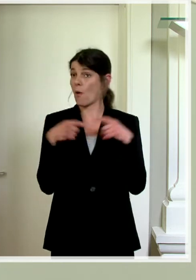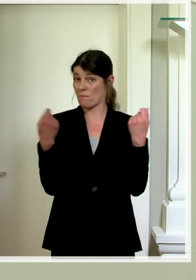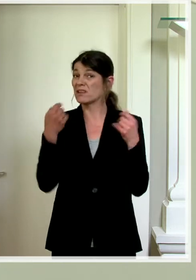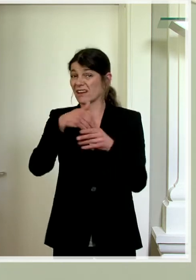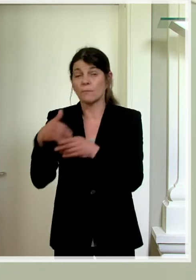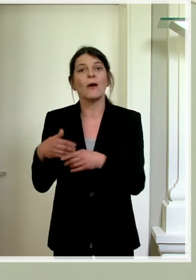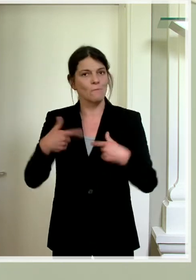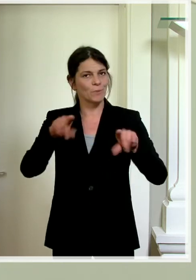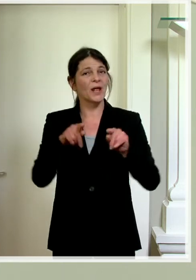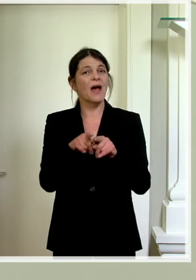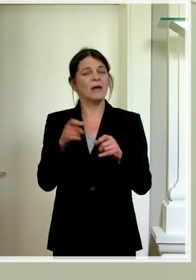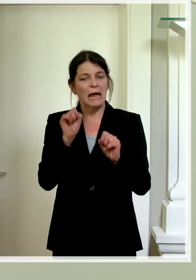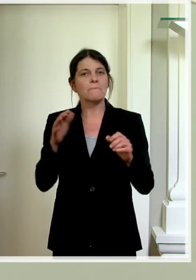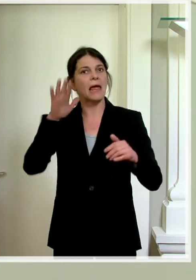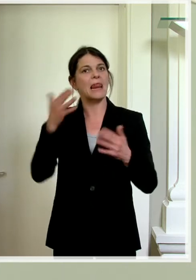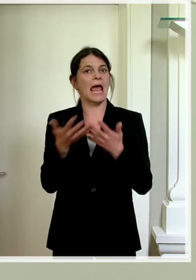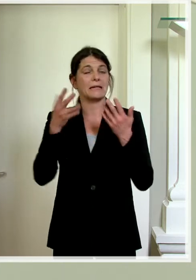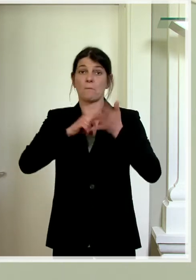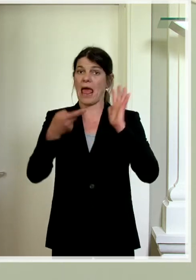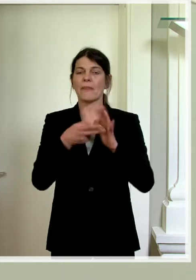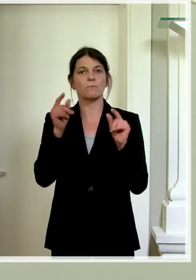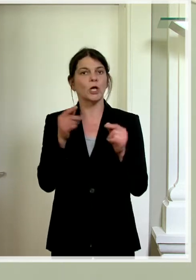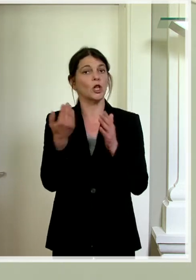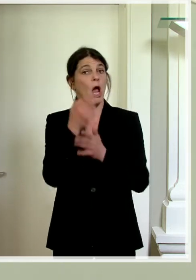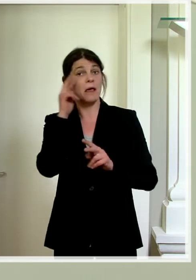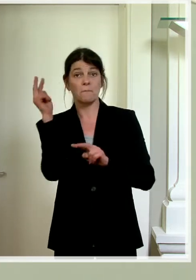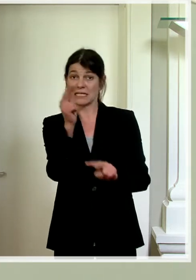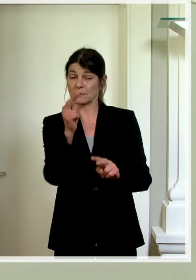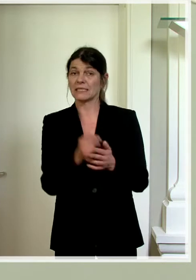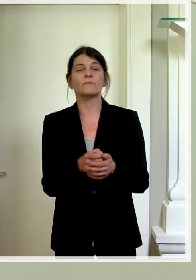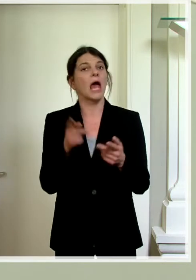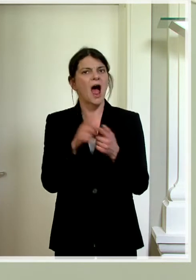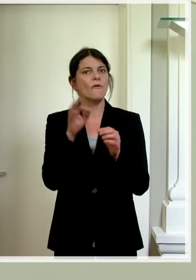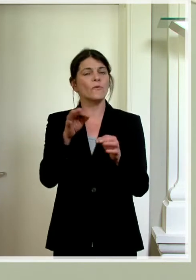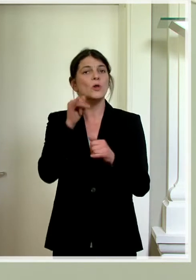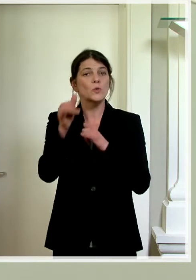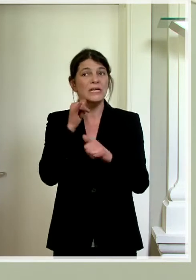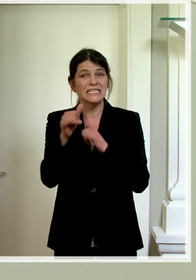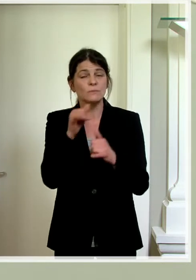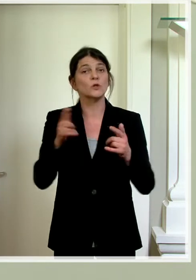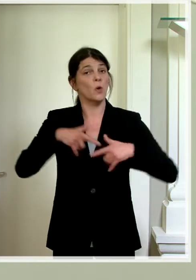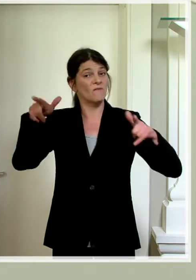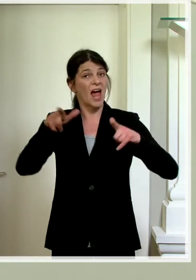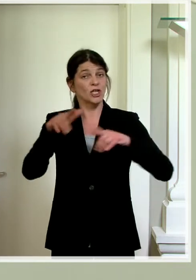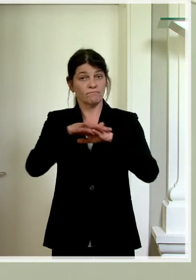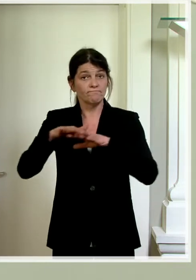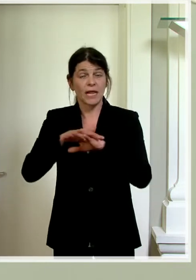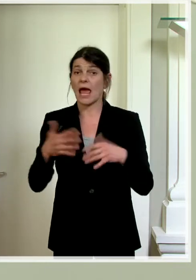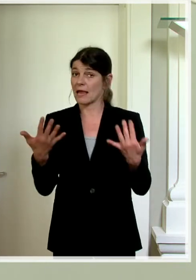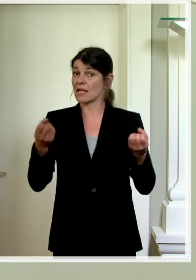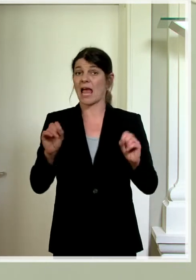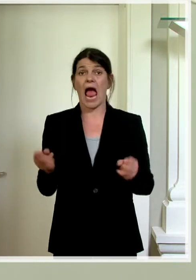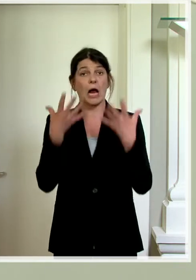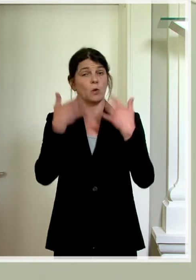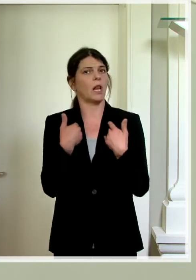Planbarkeit. Dies eröffnet neue Perspektiven, vor allem auch in der Tourismus- und in der Eventbranche. Aktuell